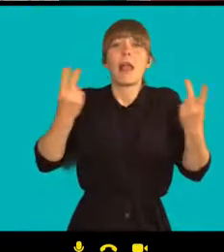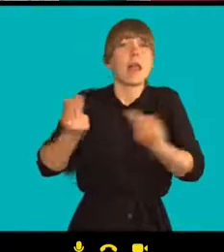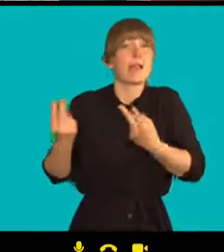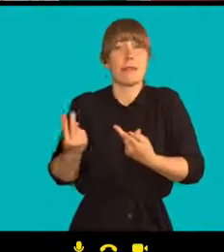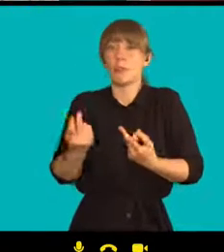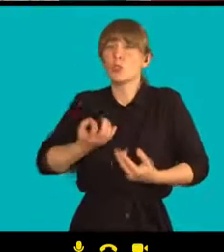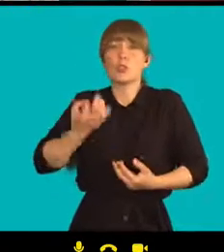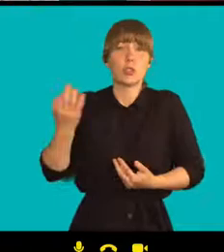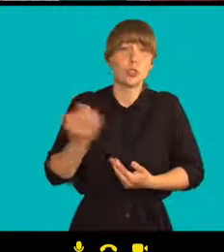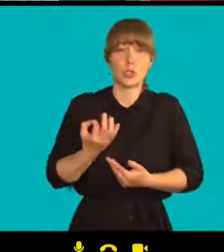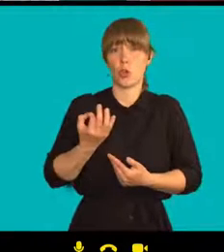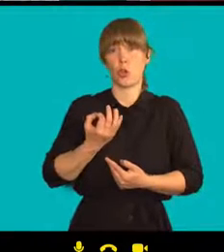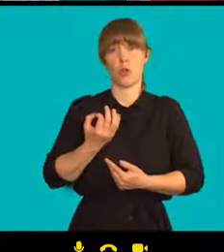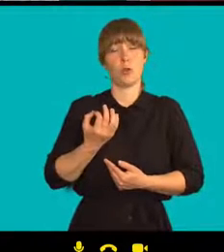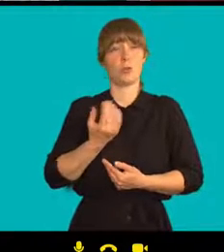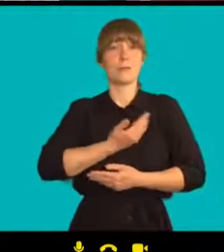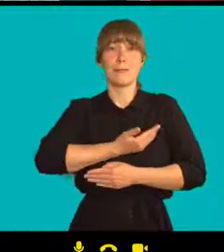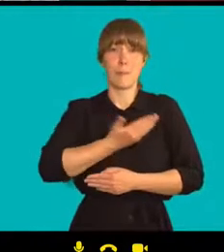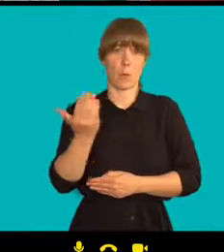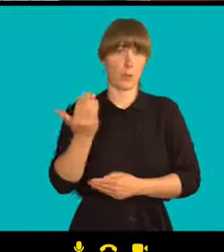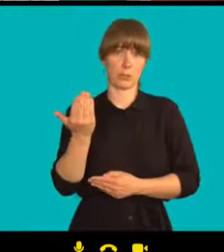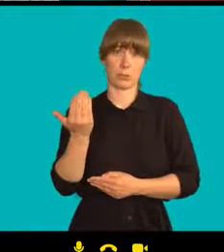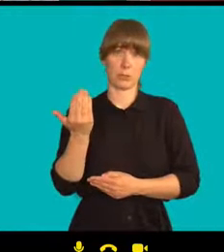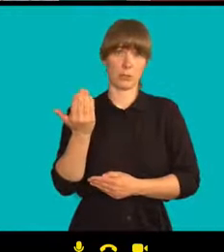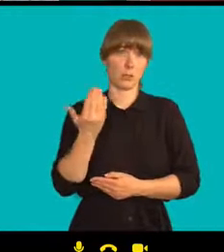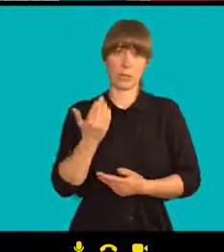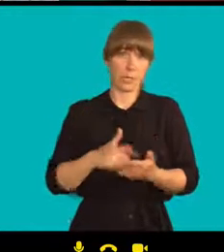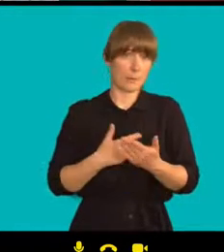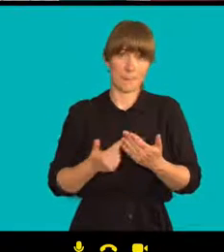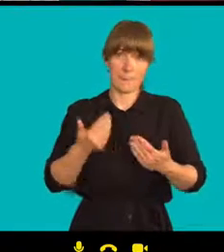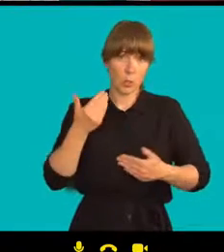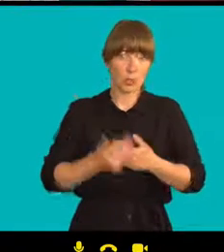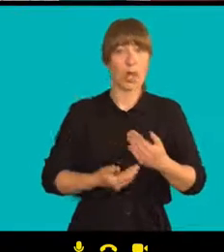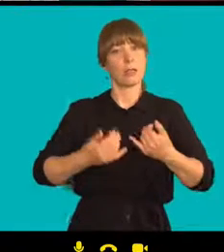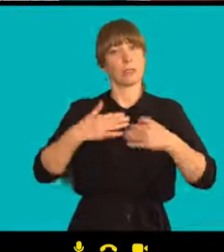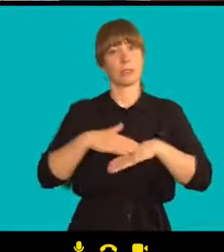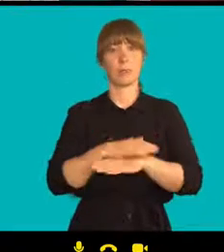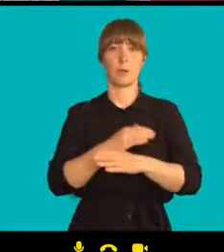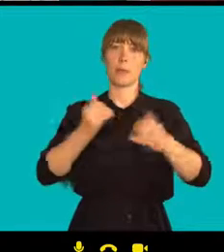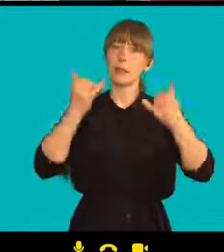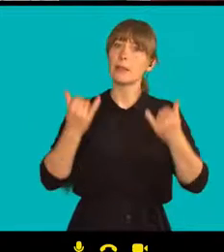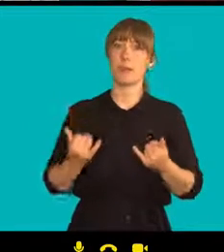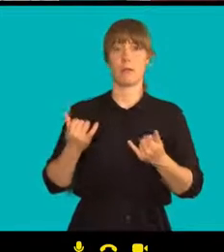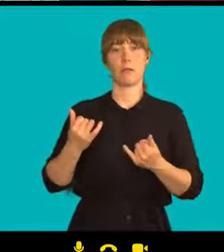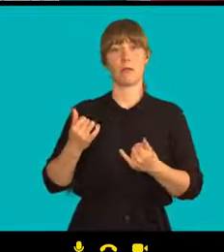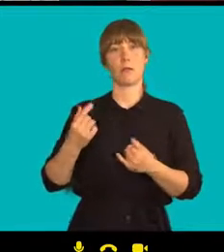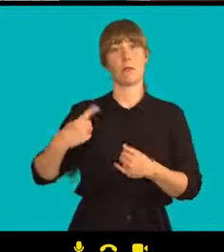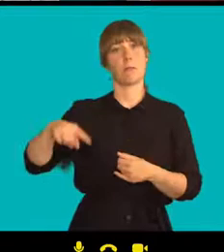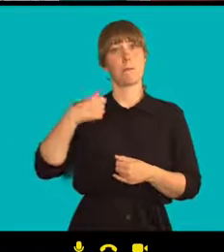začít hledat pověď na to, co je to demokracie. A myslím, že Bělorusové ukázali Evropě,